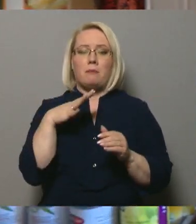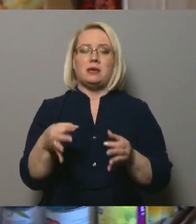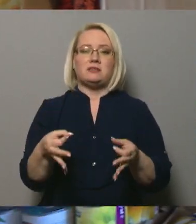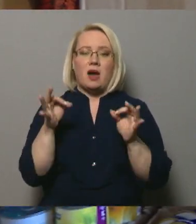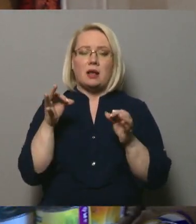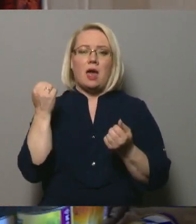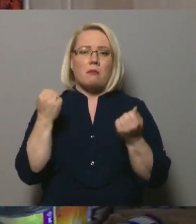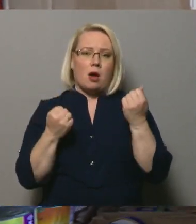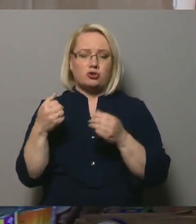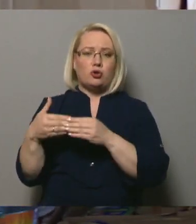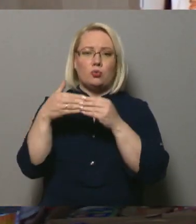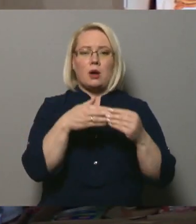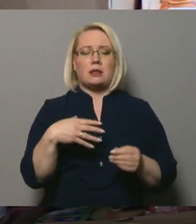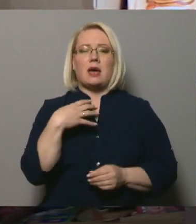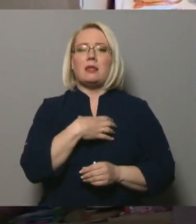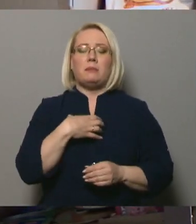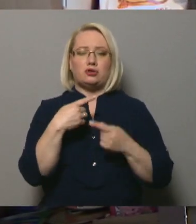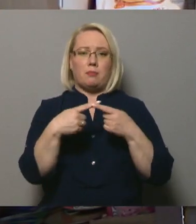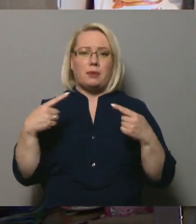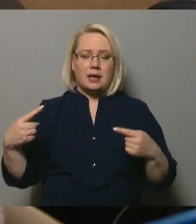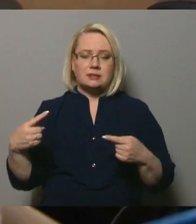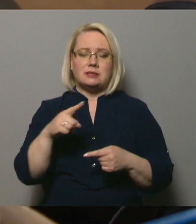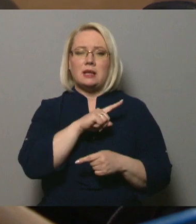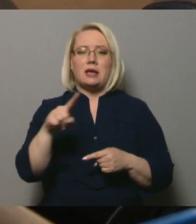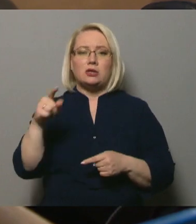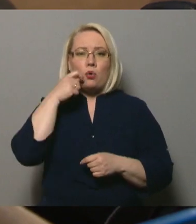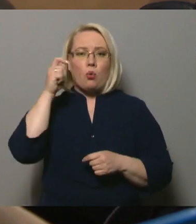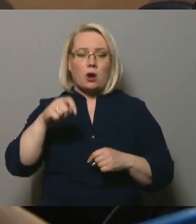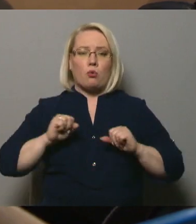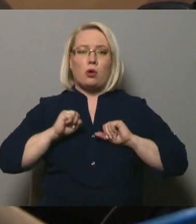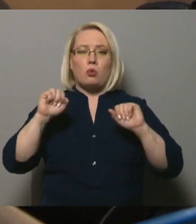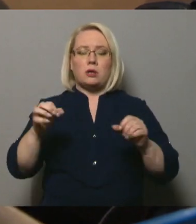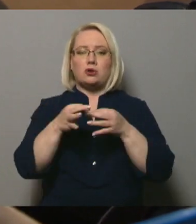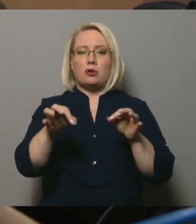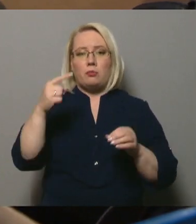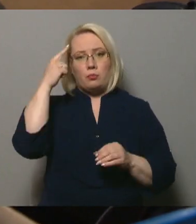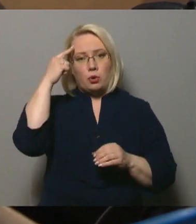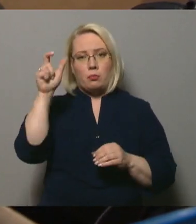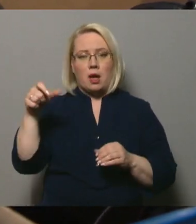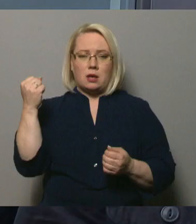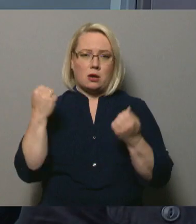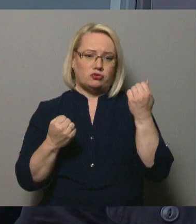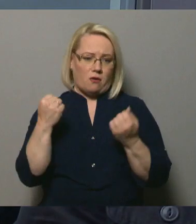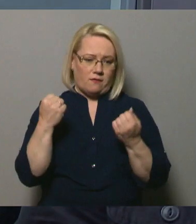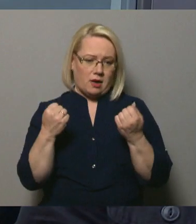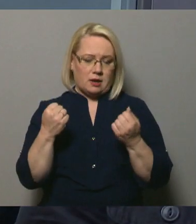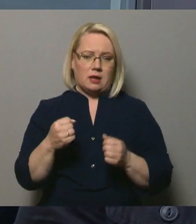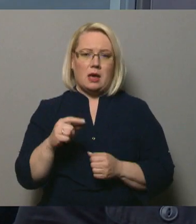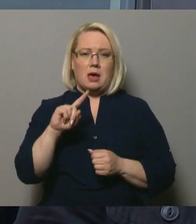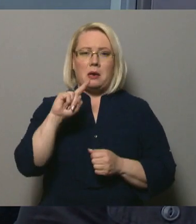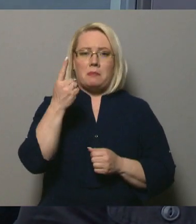transportu nogādātu nepieciešamās preces līdz Ukraiņai, ko nodrošinājuši brīvprātīgie auto vadītāji. Pirmās